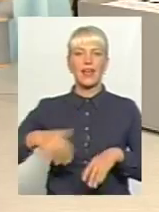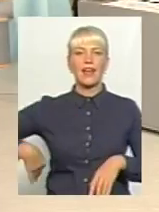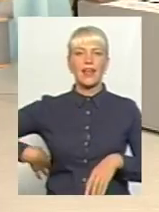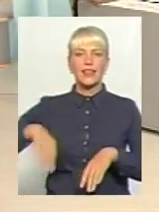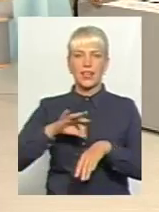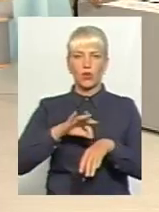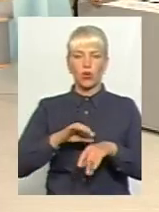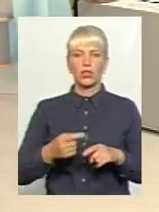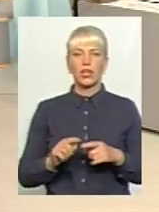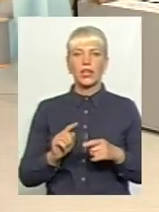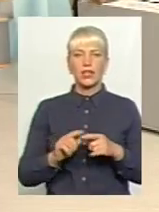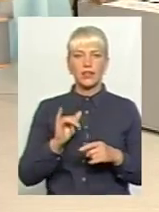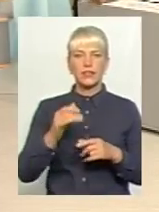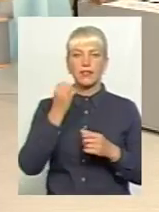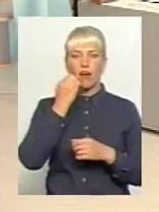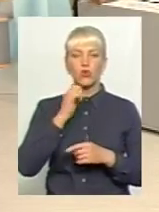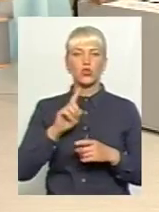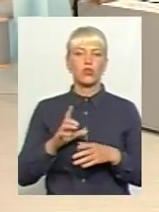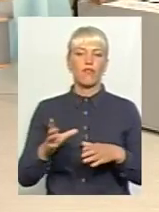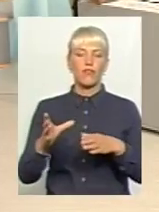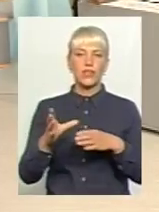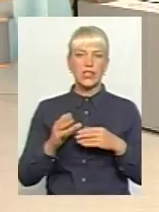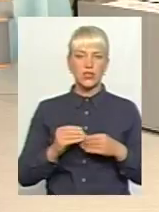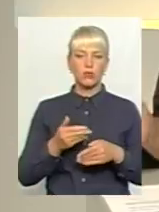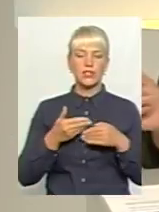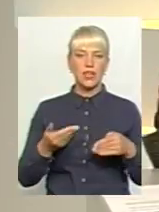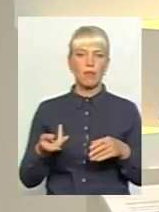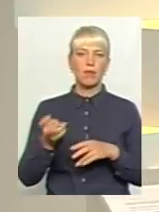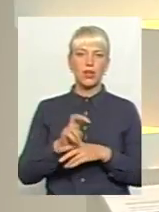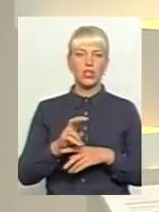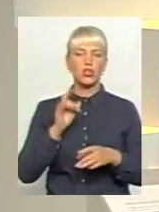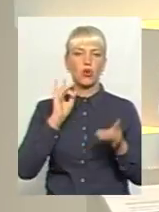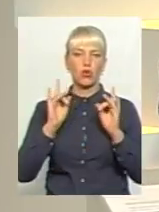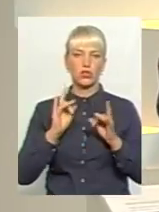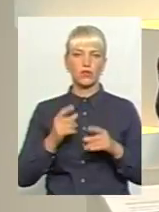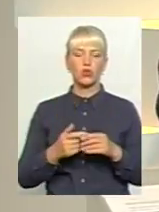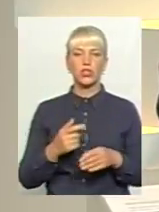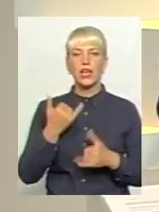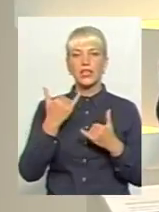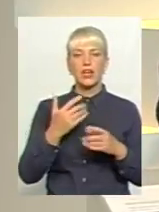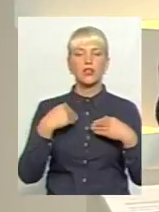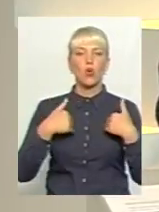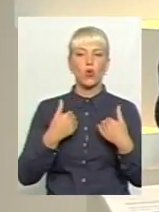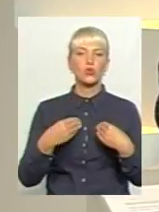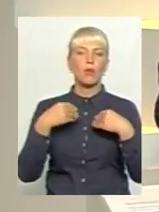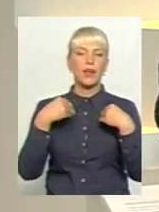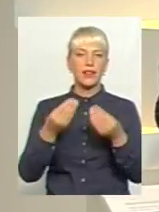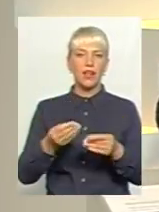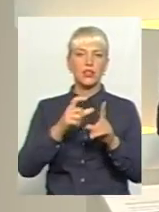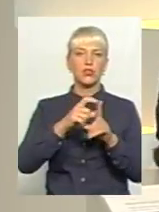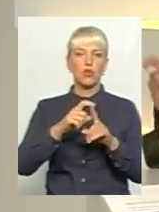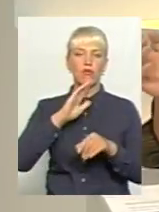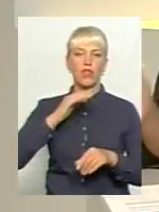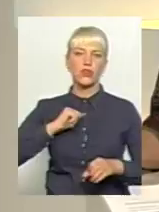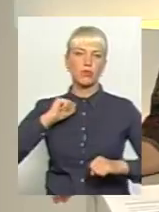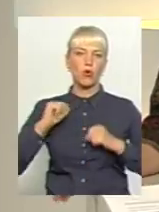сьогодні прийшли озвучити цю тему з нами. І зараз хочу передати слово нашим колегам у Рівне. Там моя